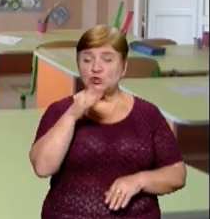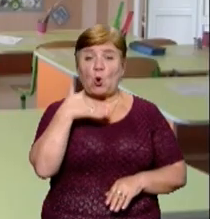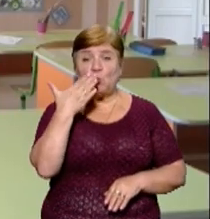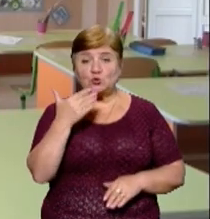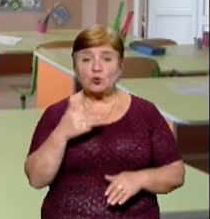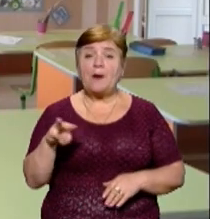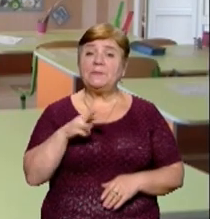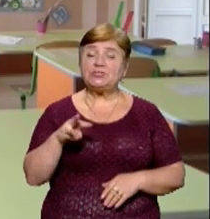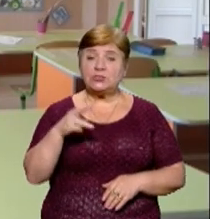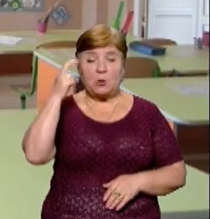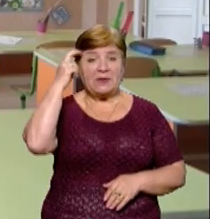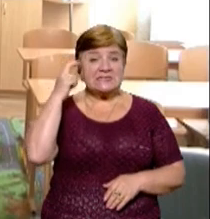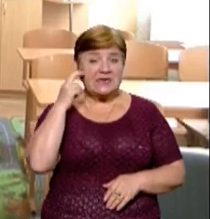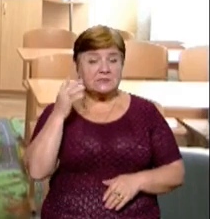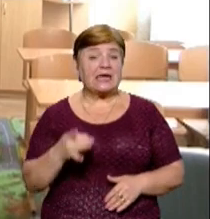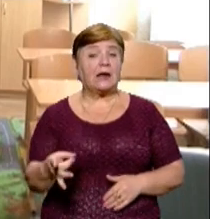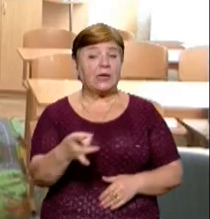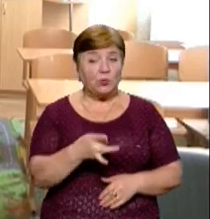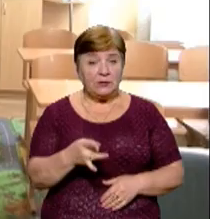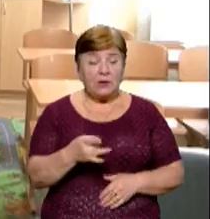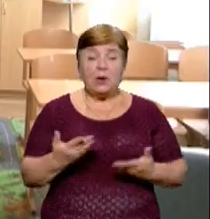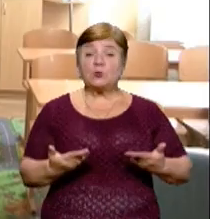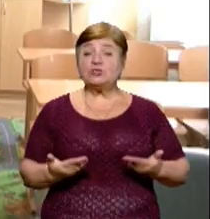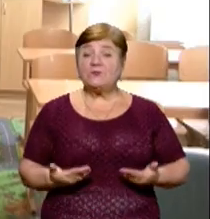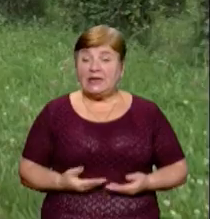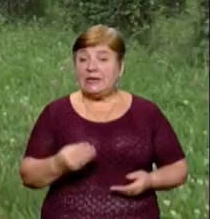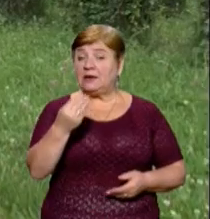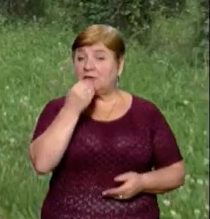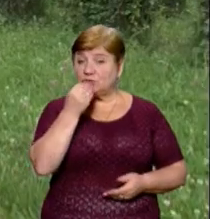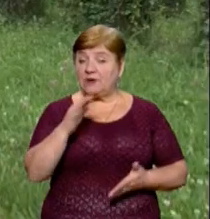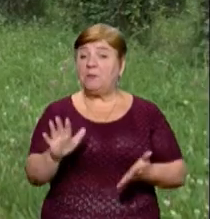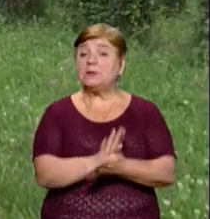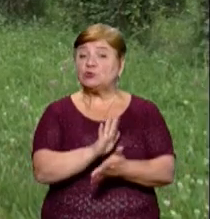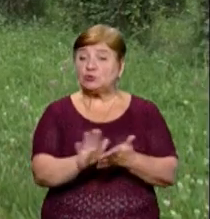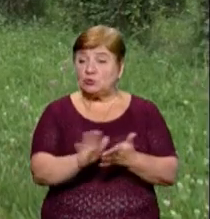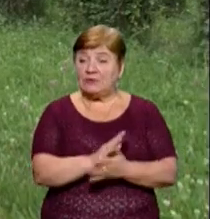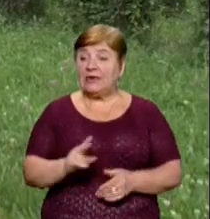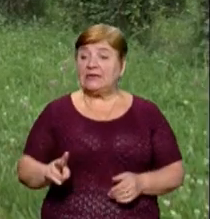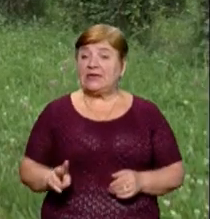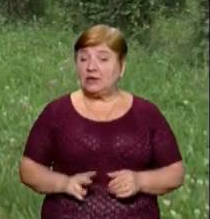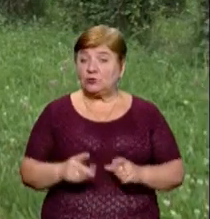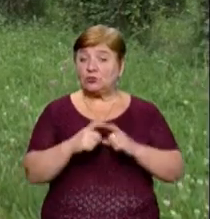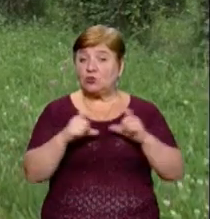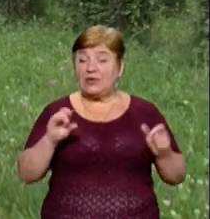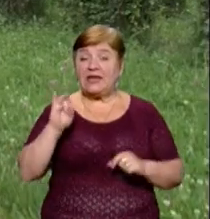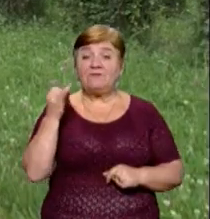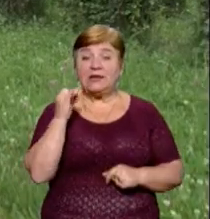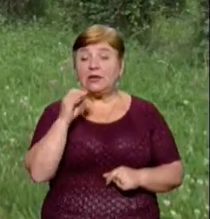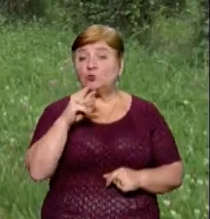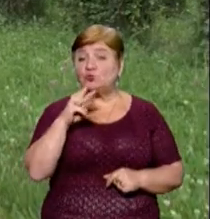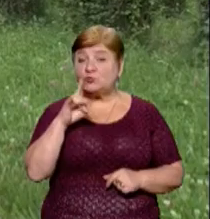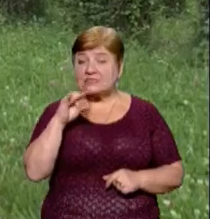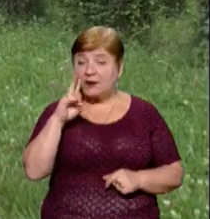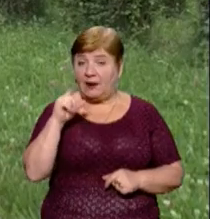Ужгородського, Міжгірського та Великобрезнянського районів. Проживання та харчування у закладі безкоштовне. Директорка школи-інтернату Іванна Ромочузька